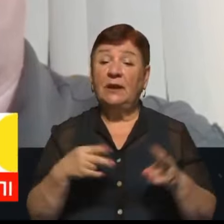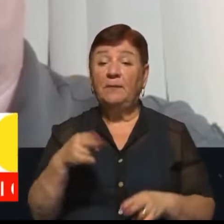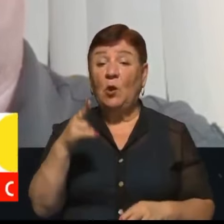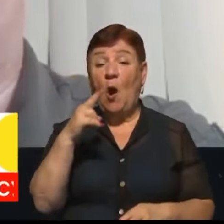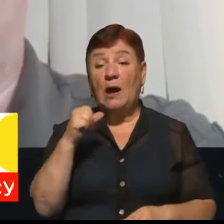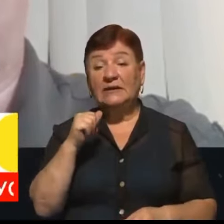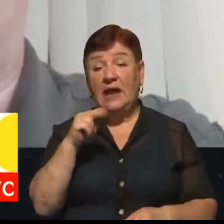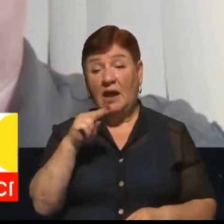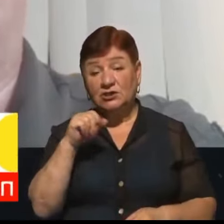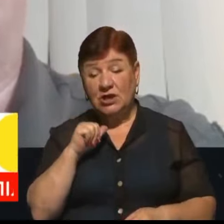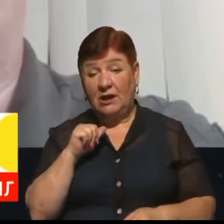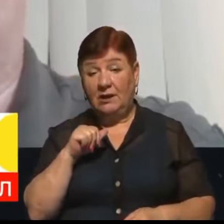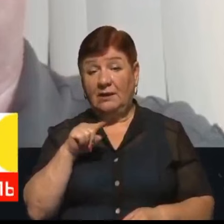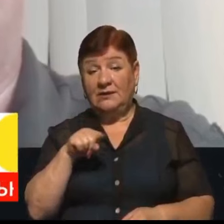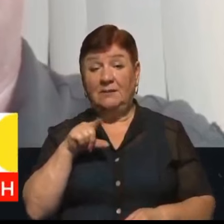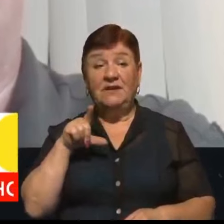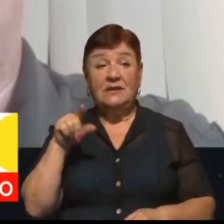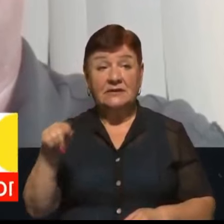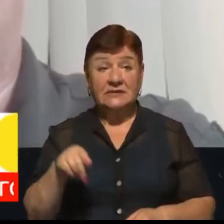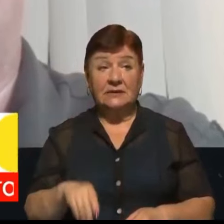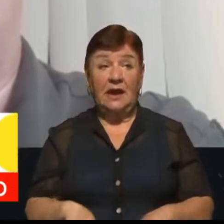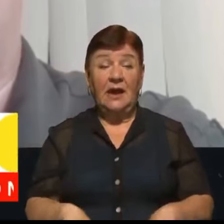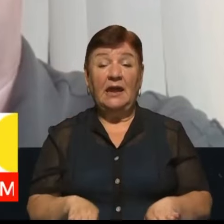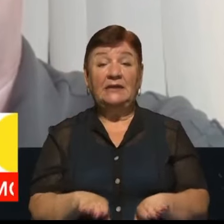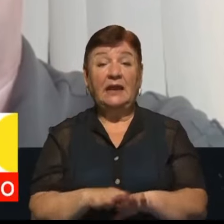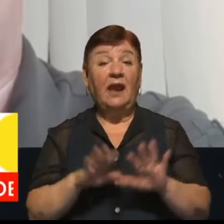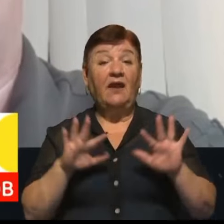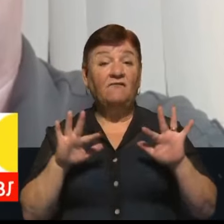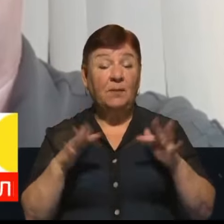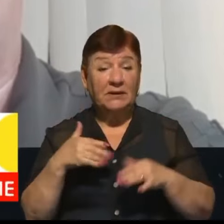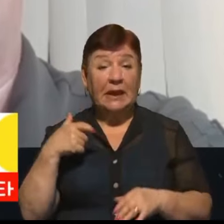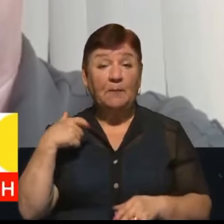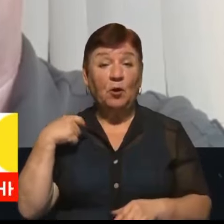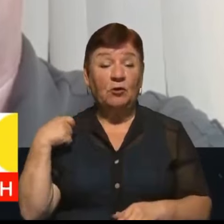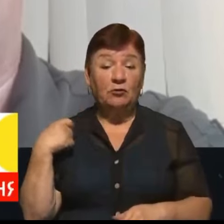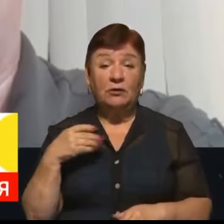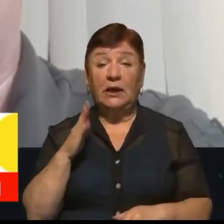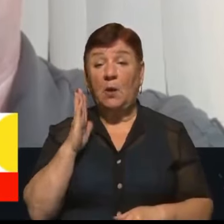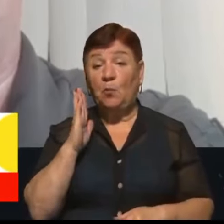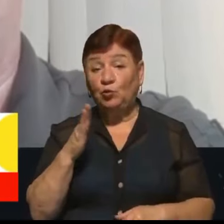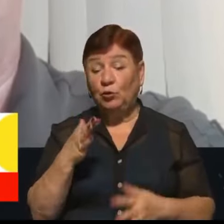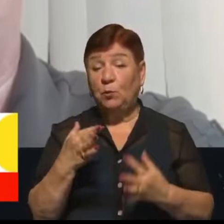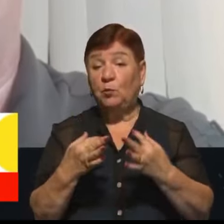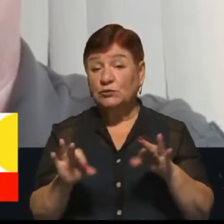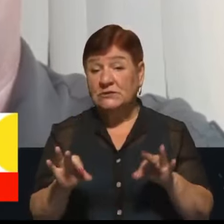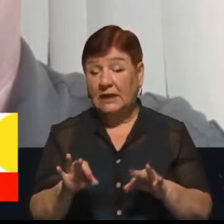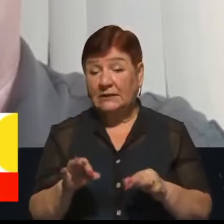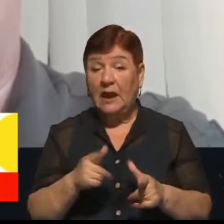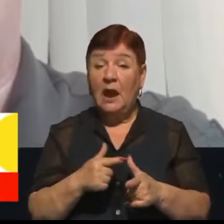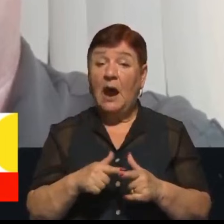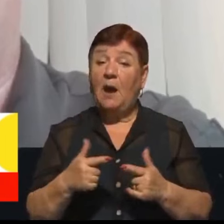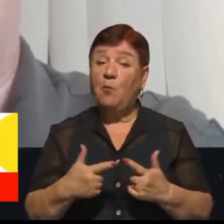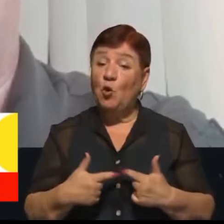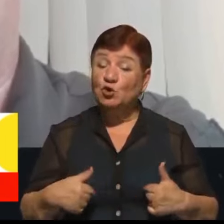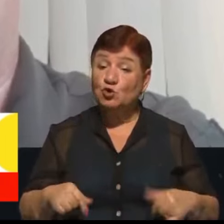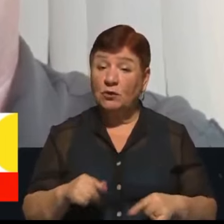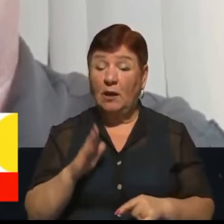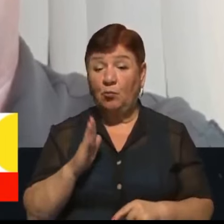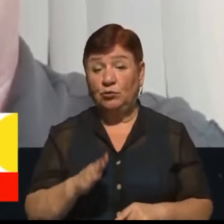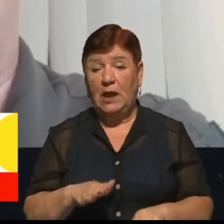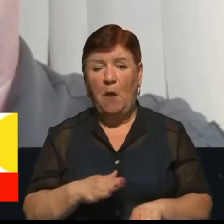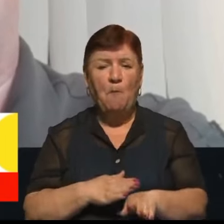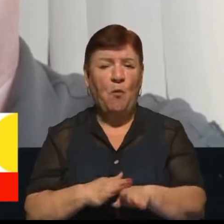мовити, туди їздити, в таких випадках прикордонники будуть пропускати? Чи ця зона повністю буде закрита для відвідування?